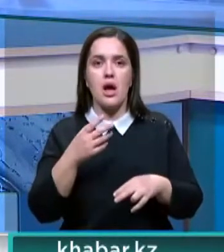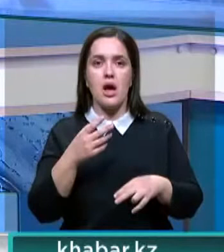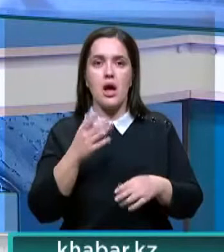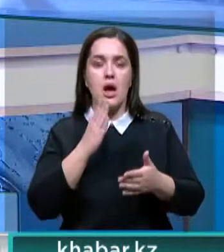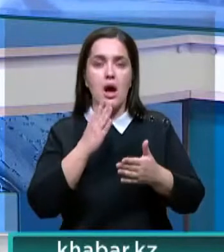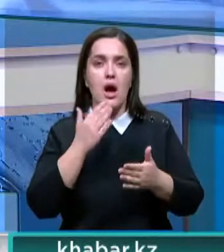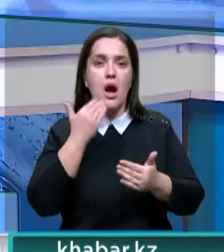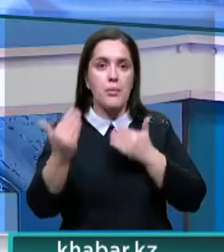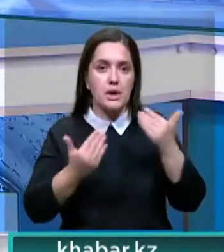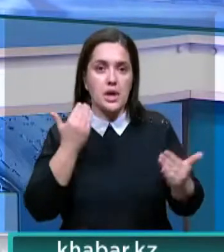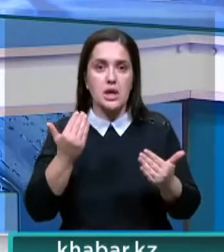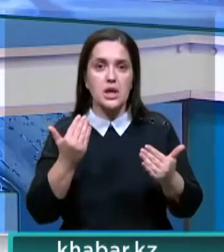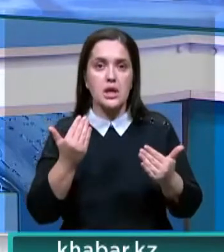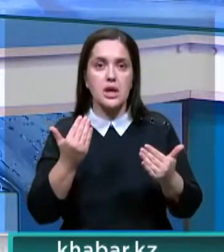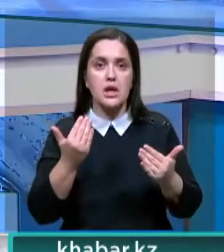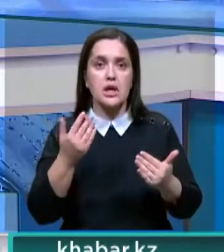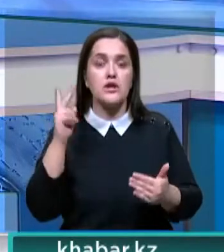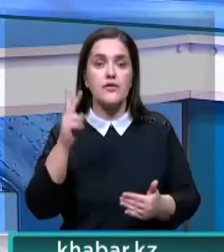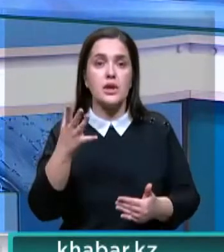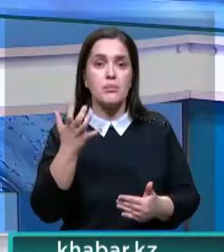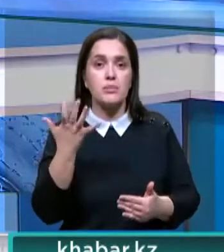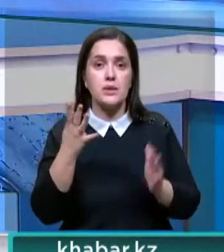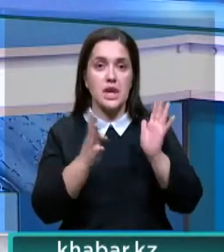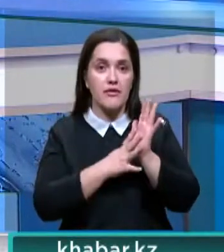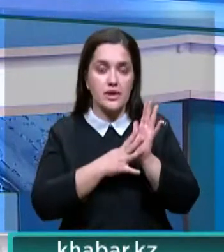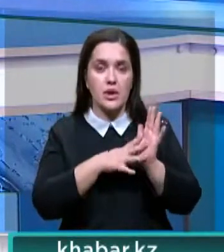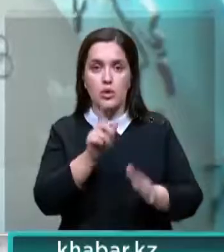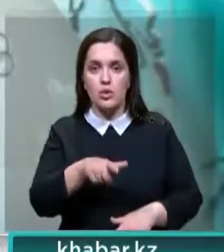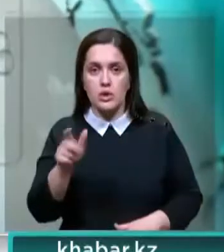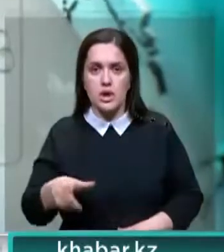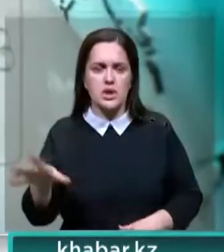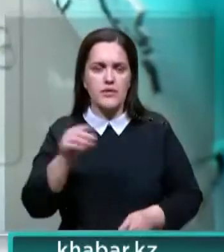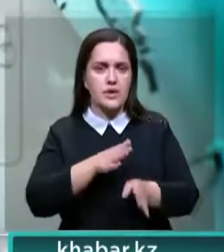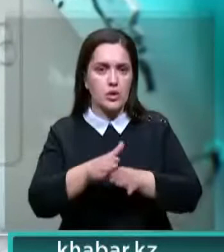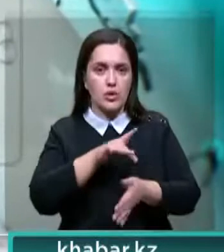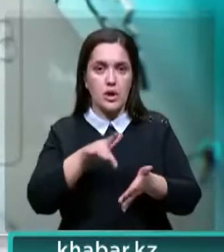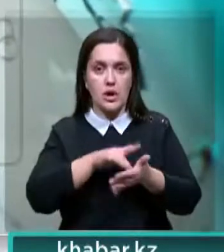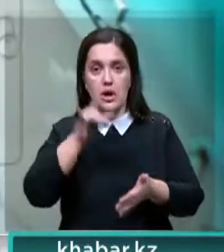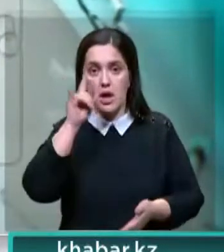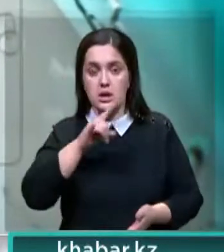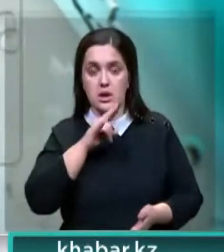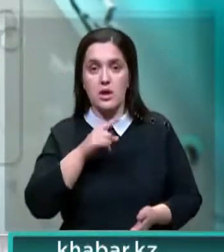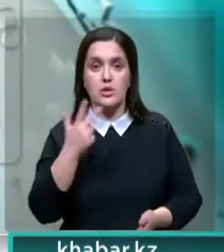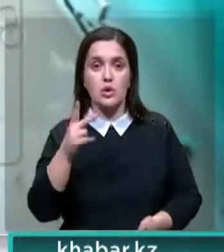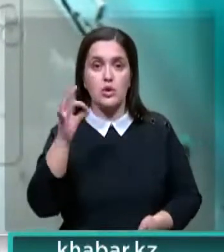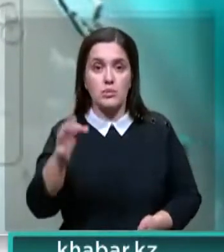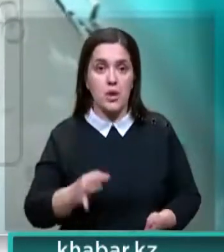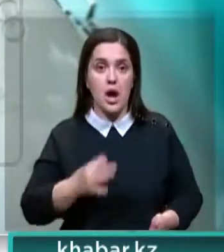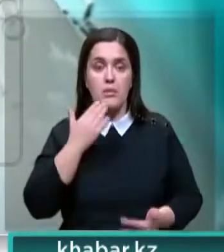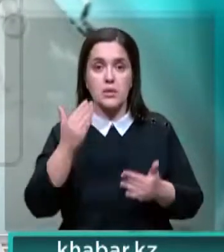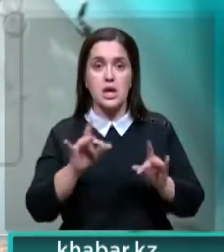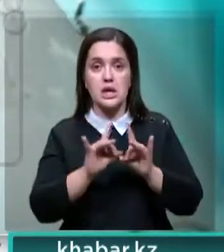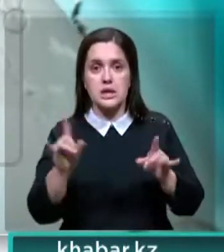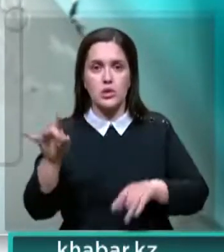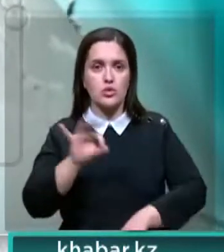опросил 2559 респондентов из всех регионов страны. Так вот, только 3%